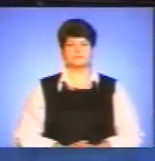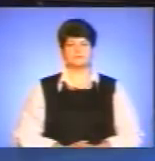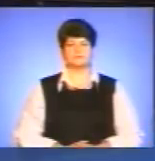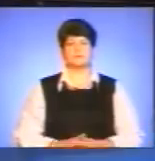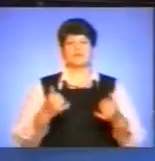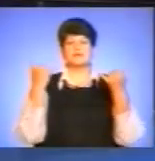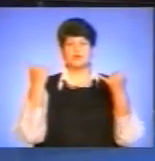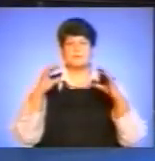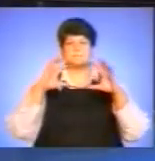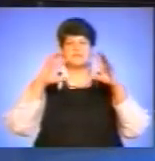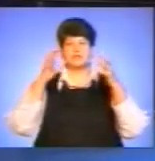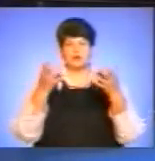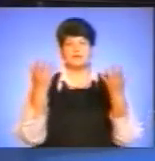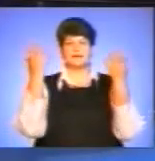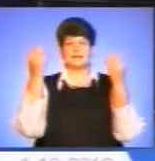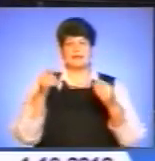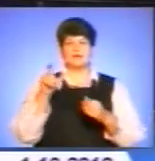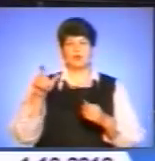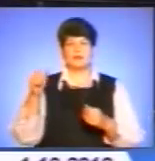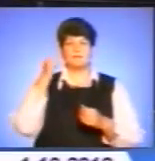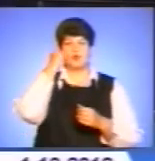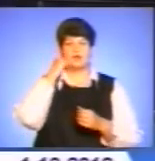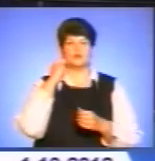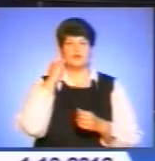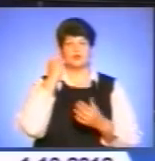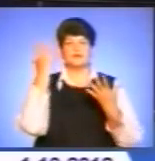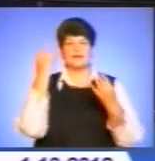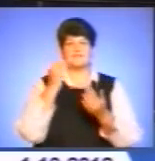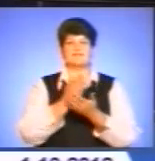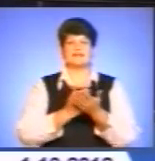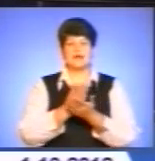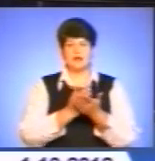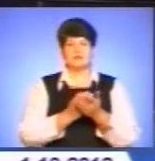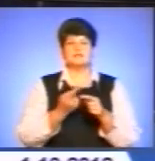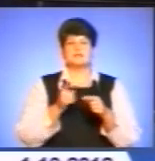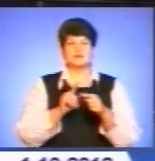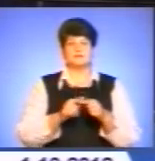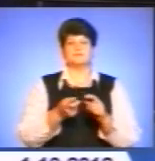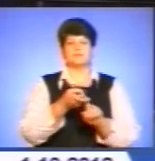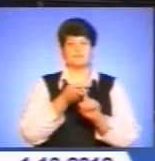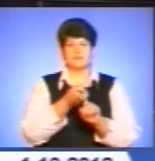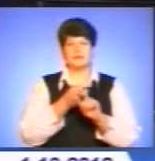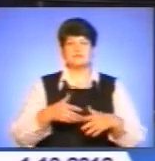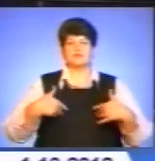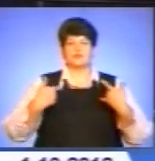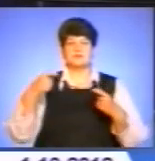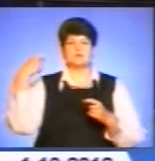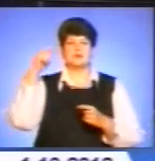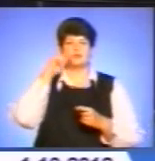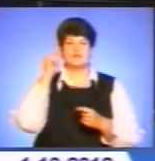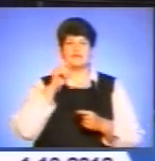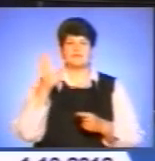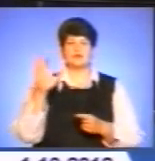Сьогодні Міжнародний день людей похилого віку та День ветерана. З цієї нагоди до співвітчизників звернувся президент України Віктор